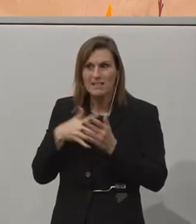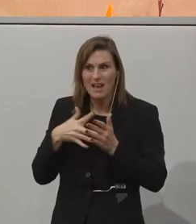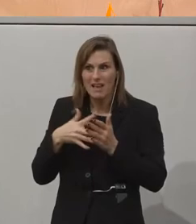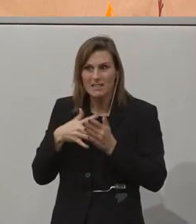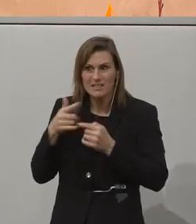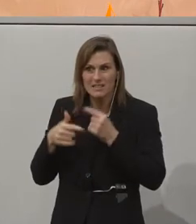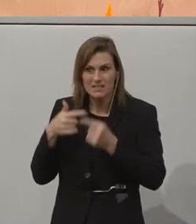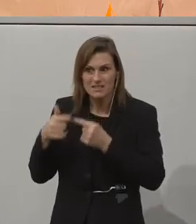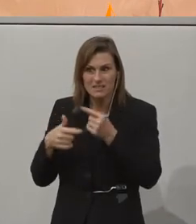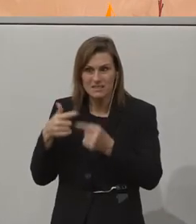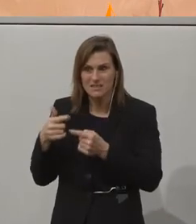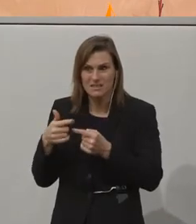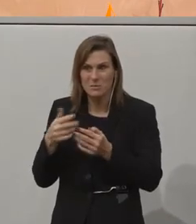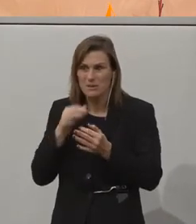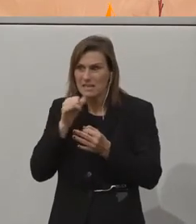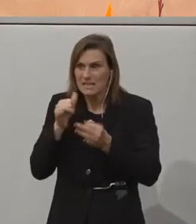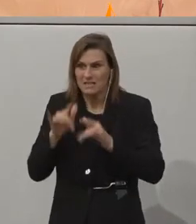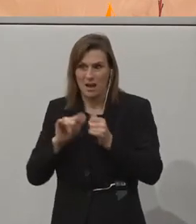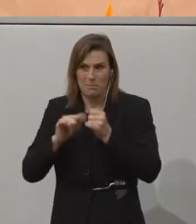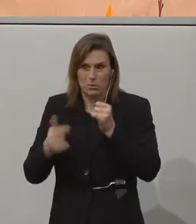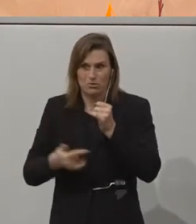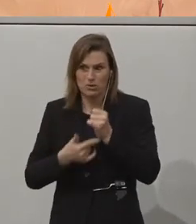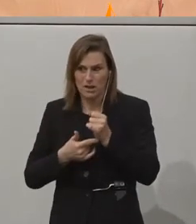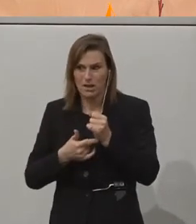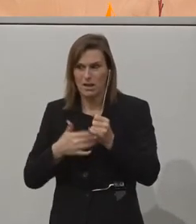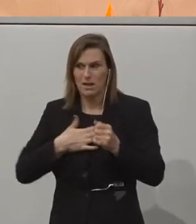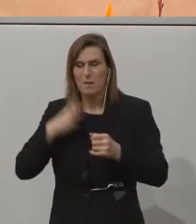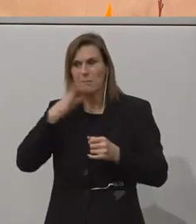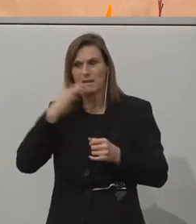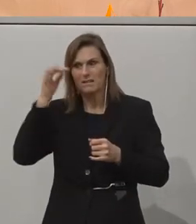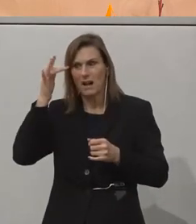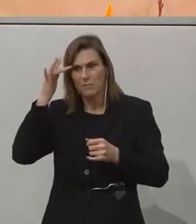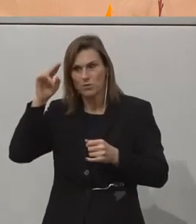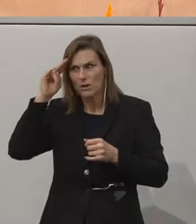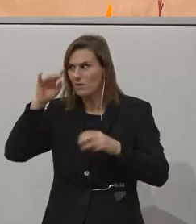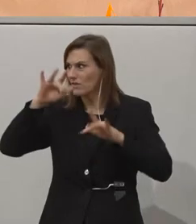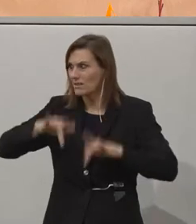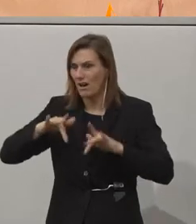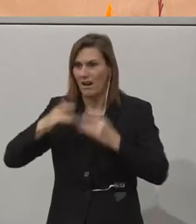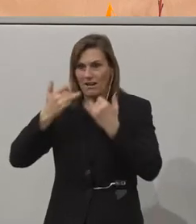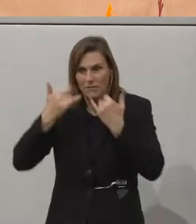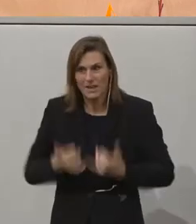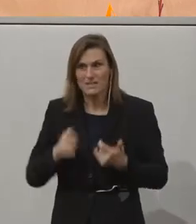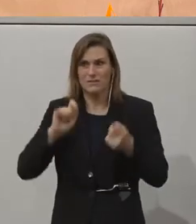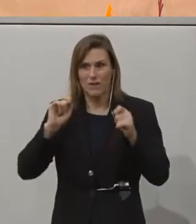machen, da haben wir kein Budget dafür. Meine Damen und Herren, wir sind hier, um diese Veränderungen